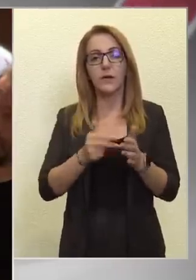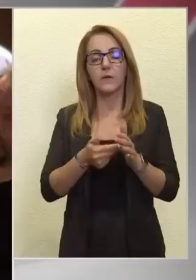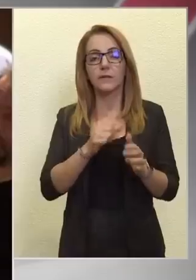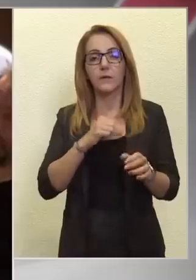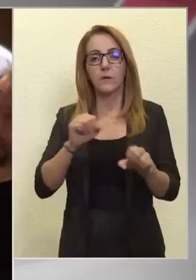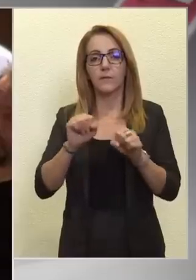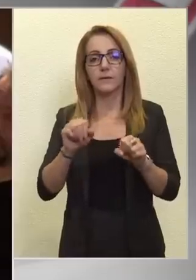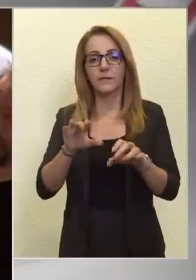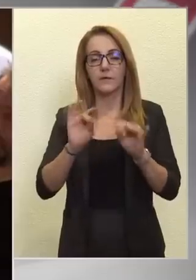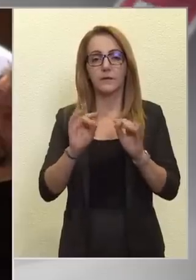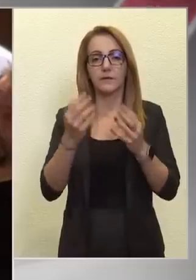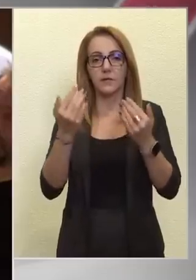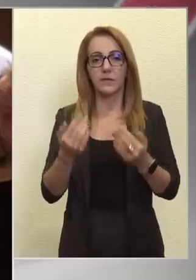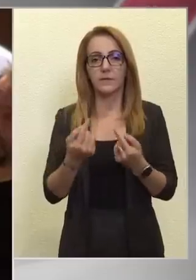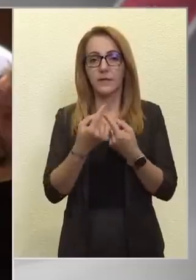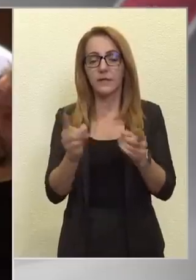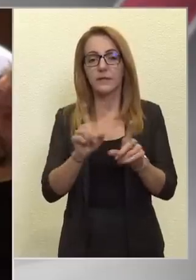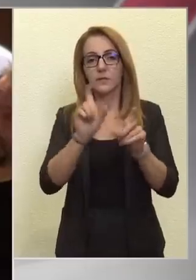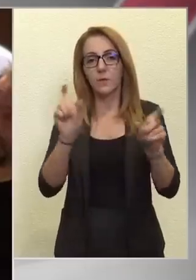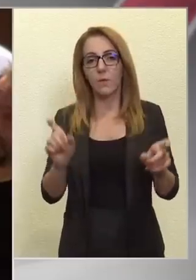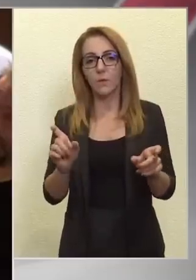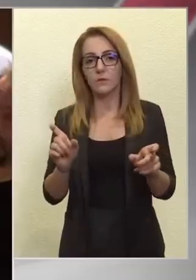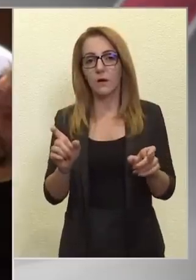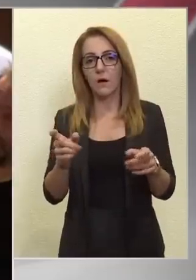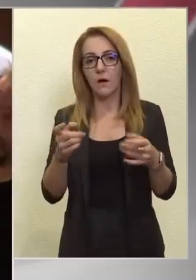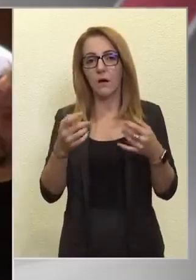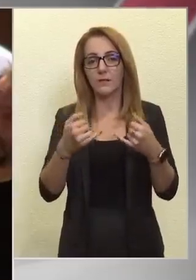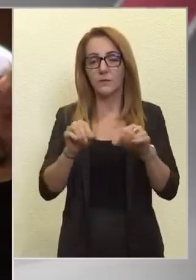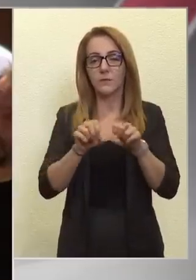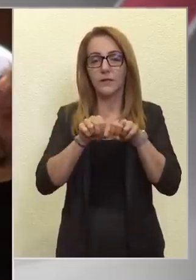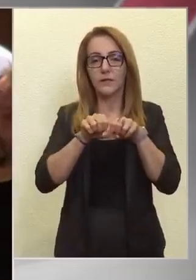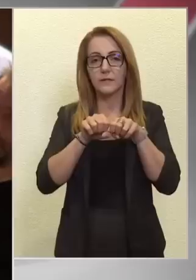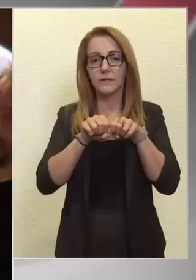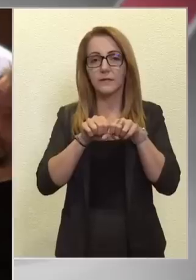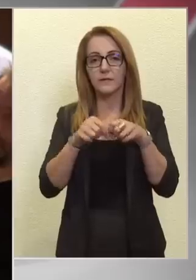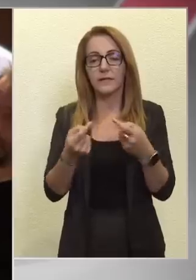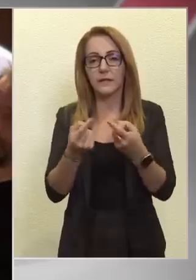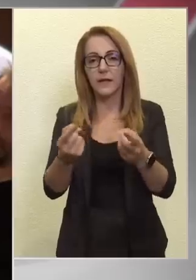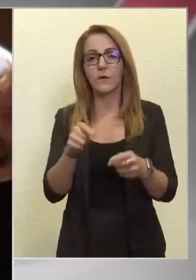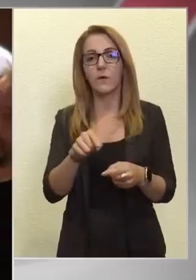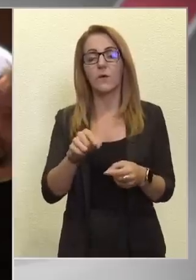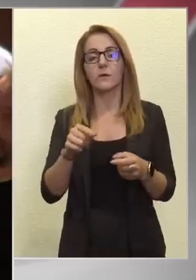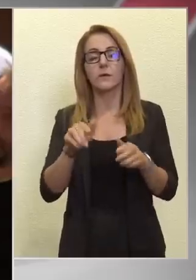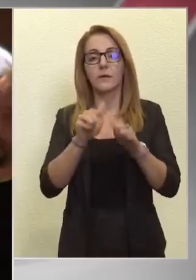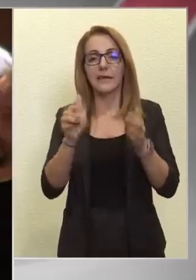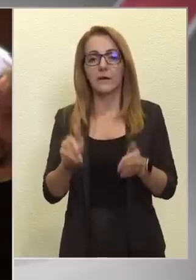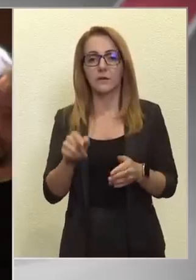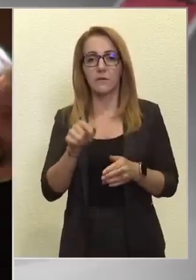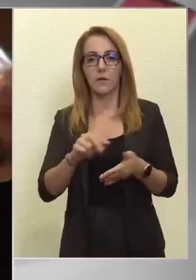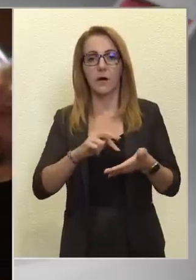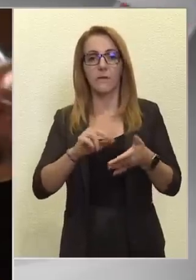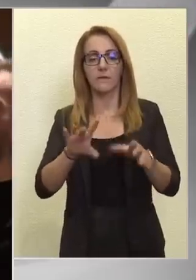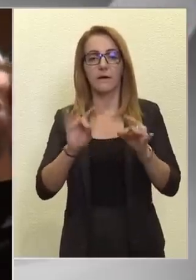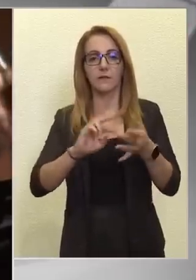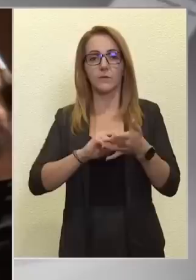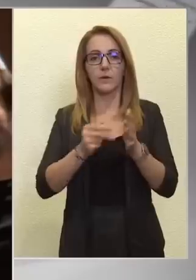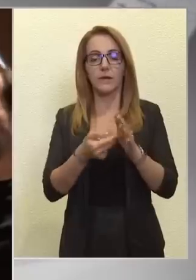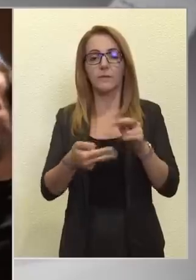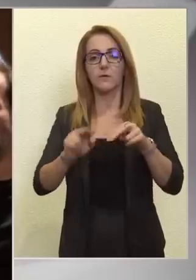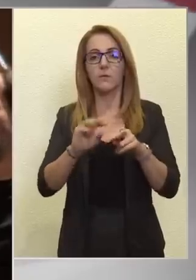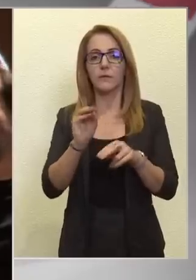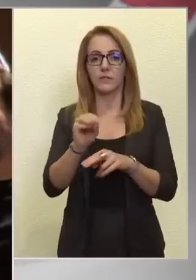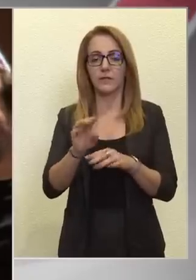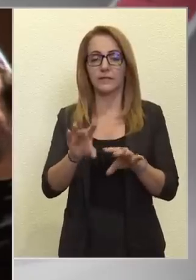önkormányzati választás eredményének hirdetése óta felröppentek ezek a hírek, hogy egy ingatlanban, ami ebben a választókerületben áll, többen is bejelentkeztek